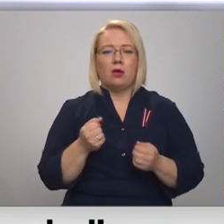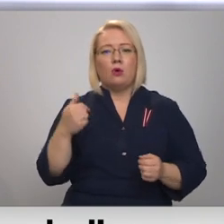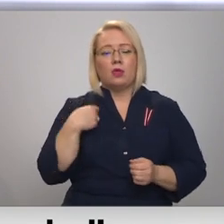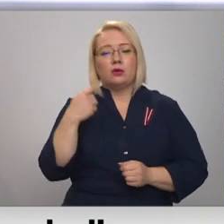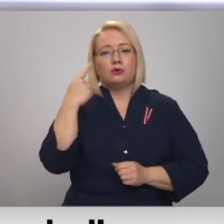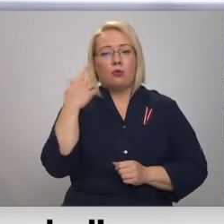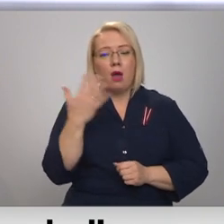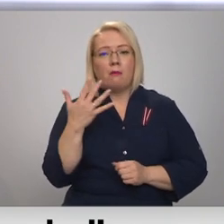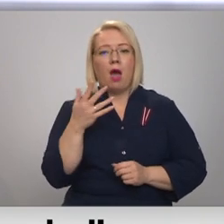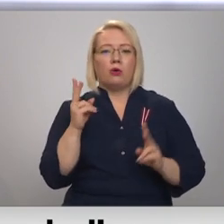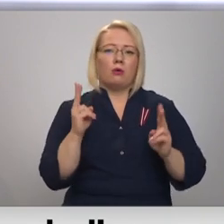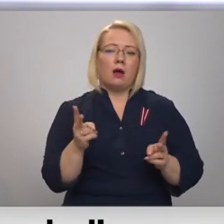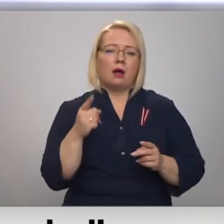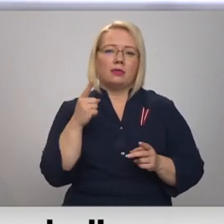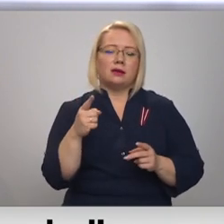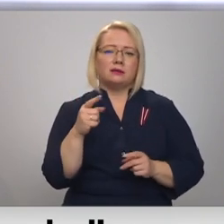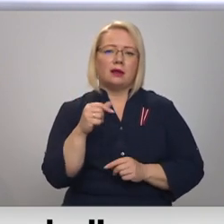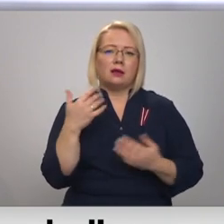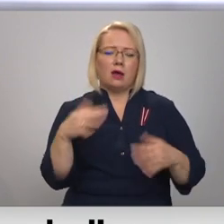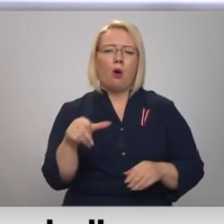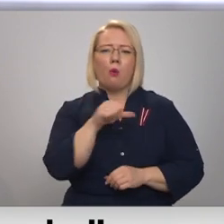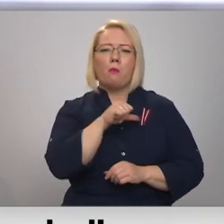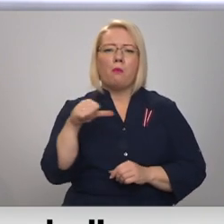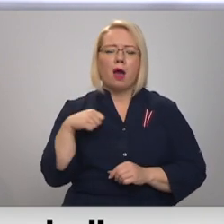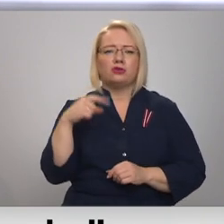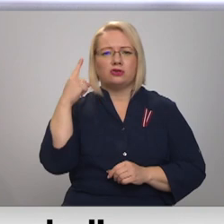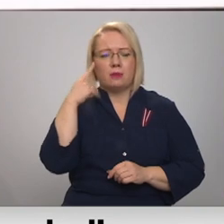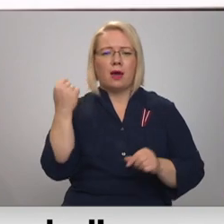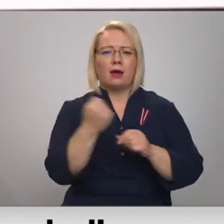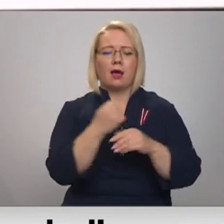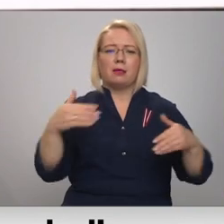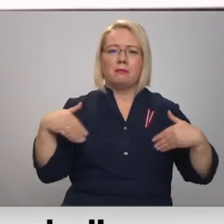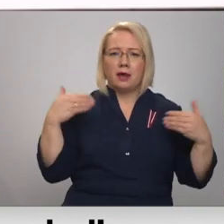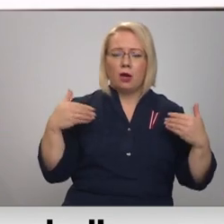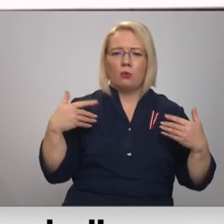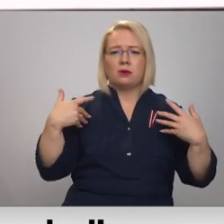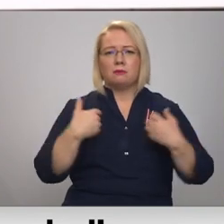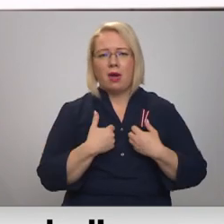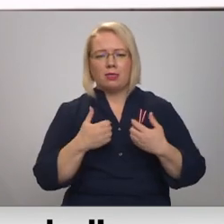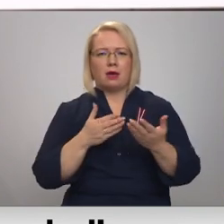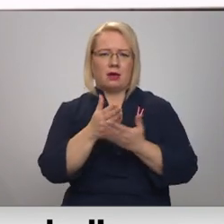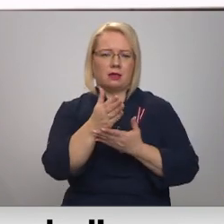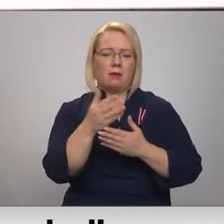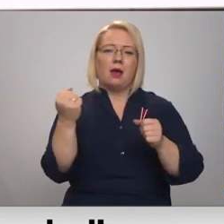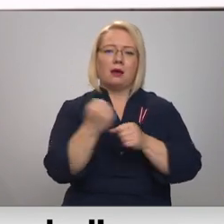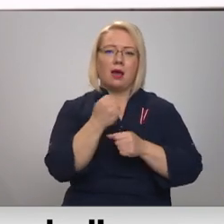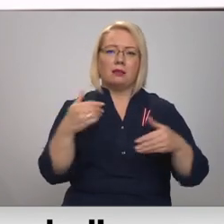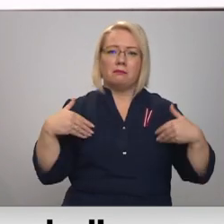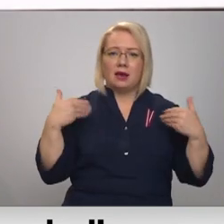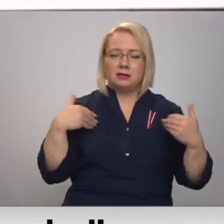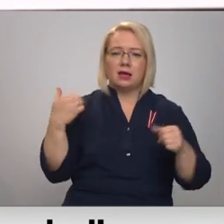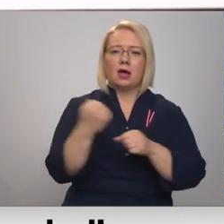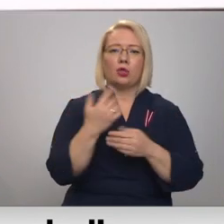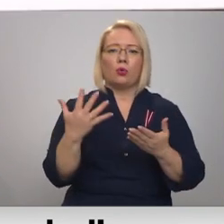domāju, ka tas jau ir kļūst paši saprotam. Gan priekos, gan bēdās mēs ejam tur. Gan priecēties, gan gūt spēku.